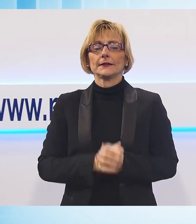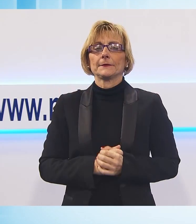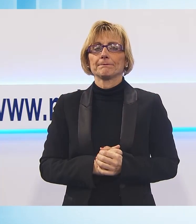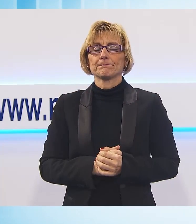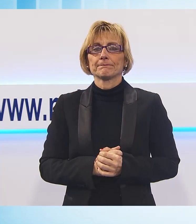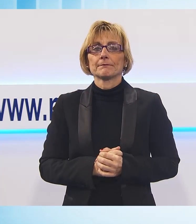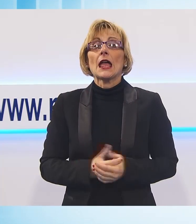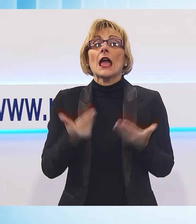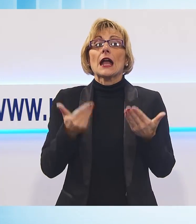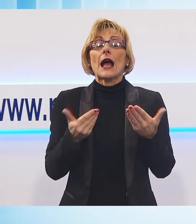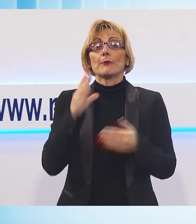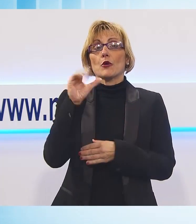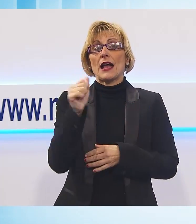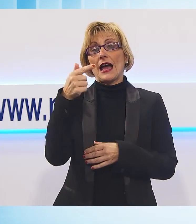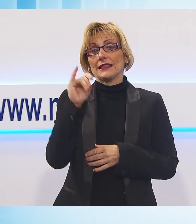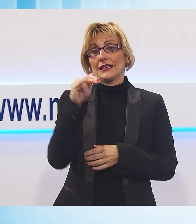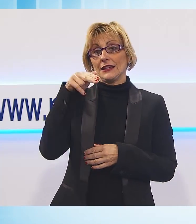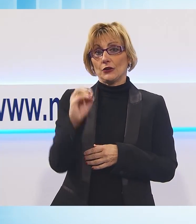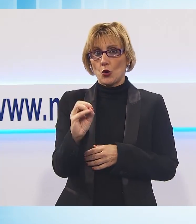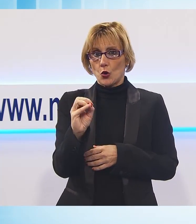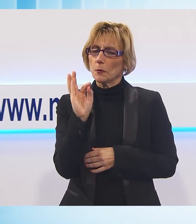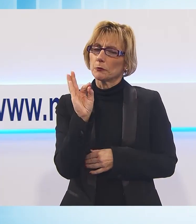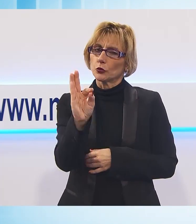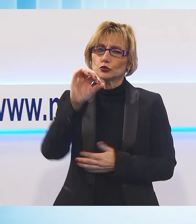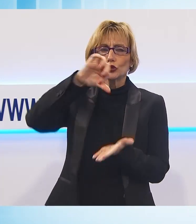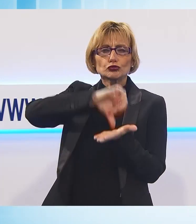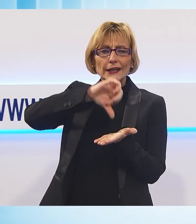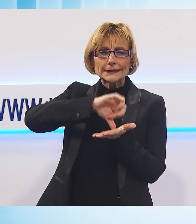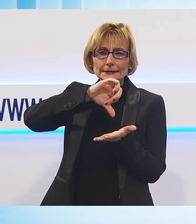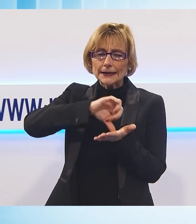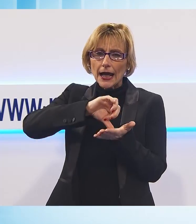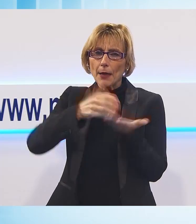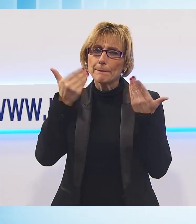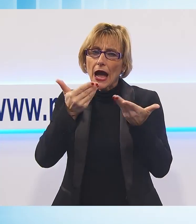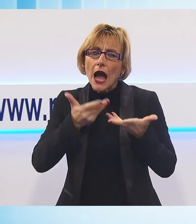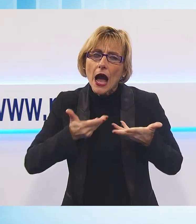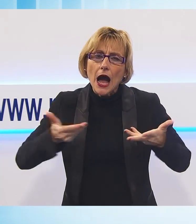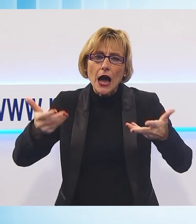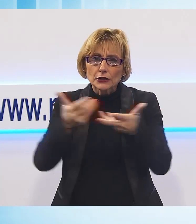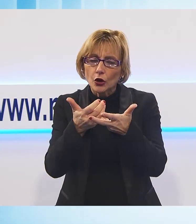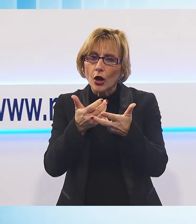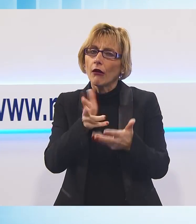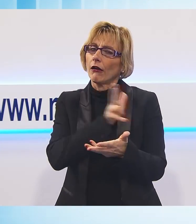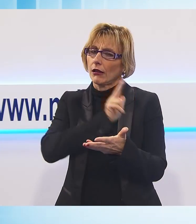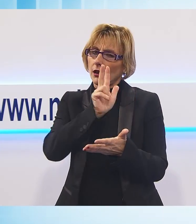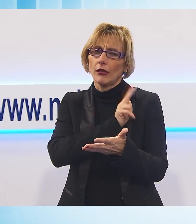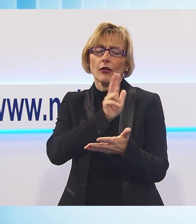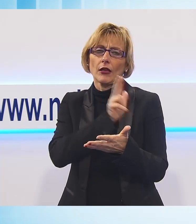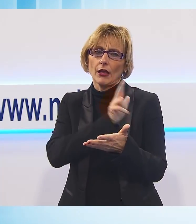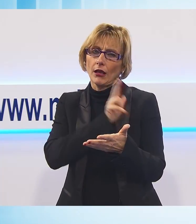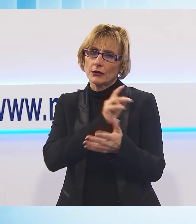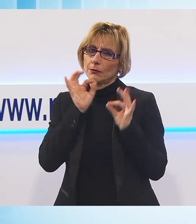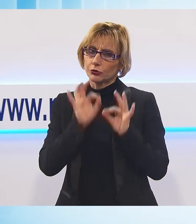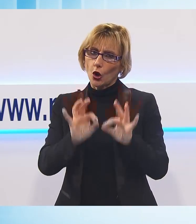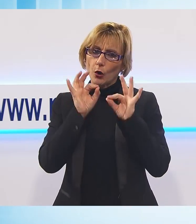riveste il punto principale di tutto il parco. Campocatino diciamo che è la ricchezza più grande che si trova all'interno del Parco delle Alpi